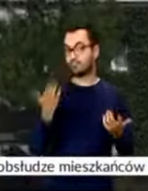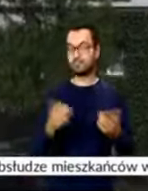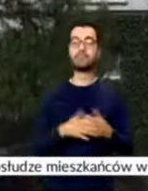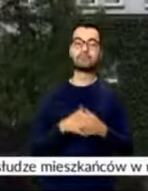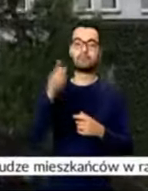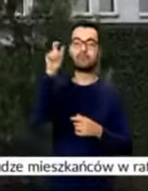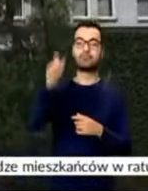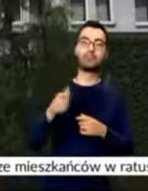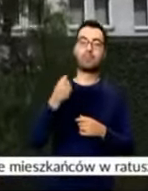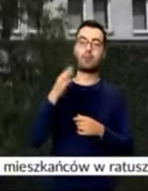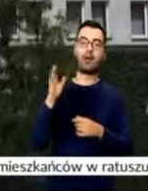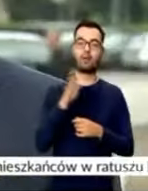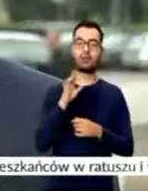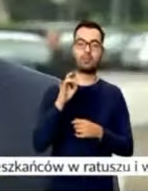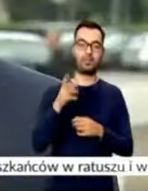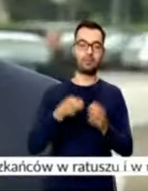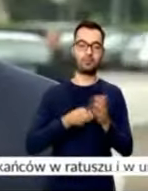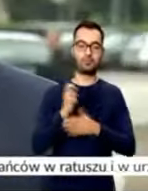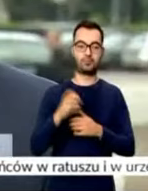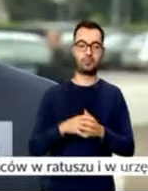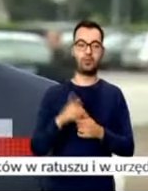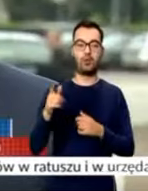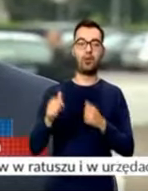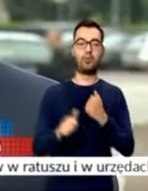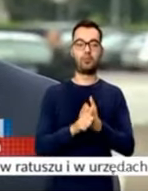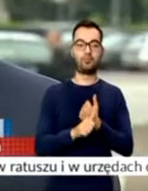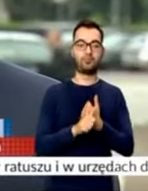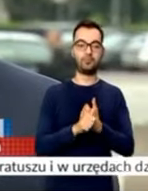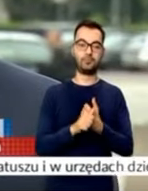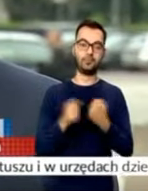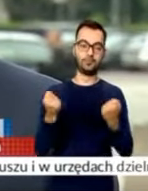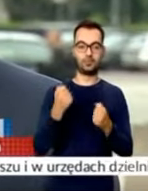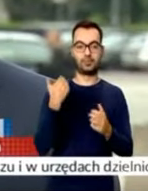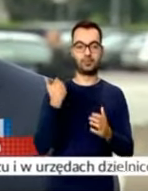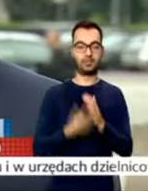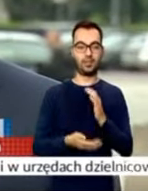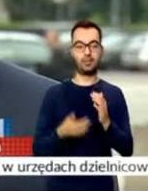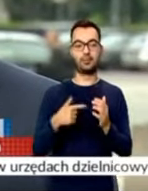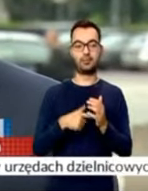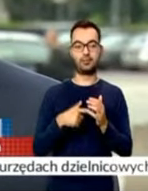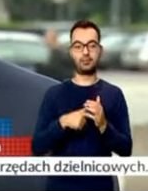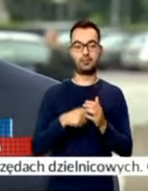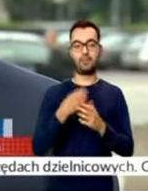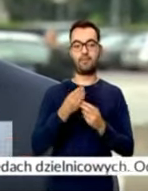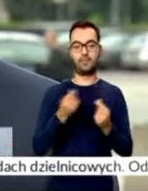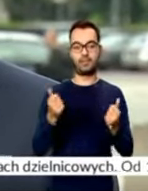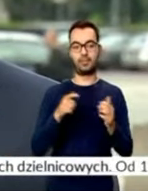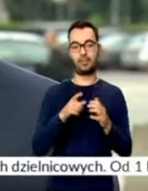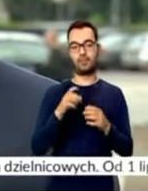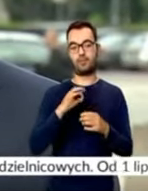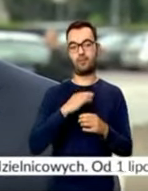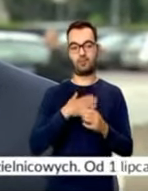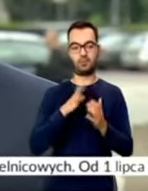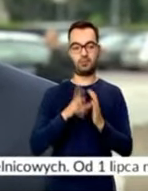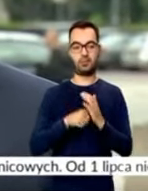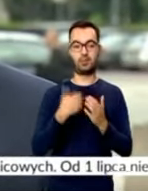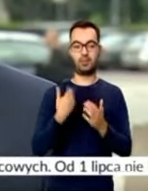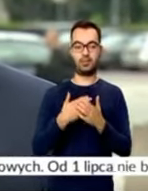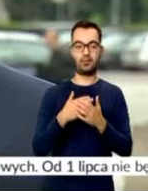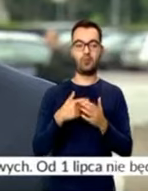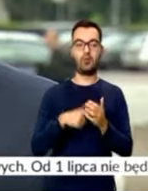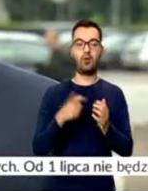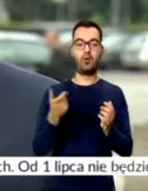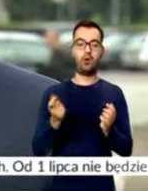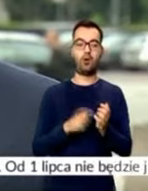jest zwolnienie z pracy Mariusza G. Który doprowadził do znaczącej straty, jeśli chodzi o środki finansowe należące do miasta. W związku z tym tu